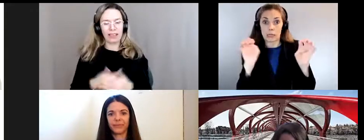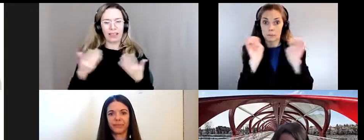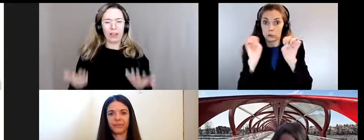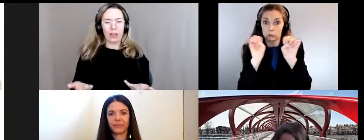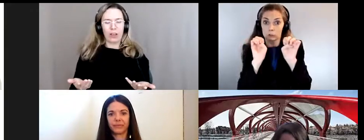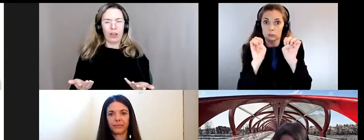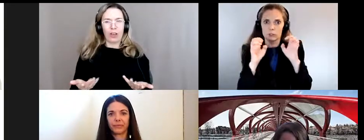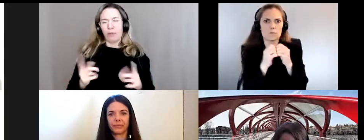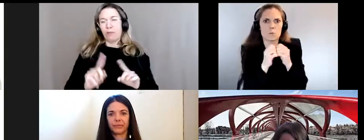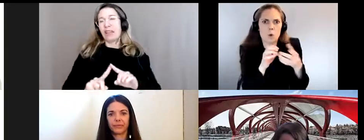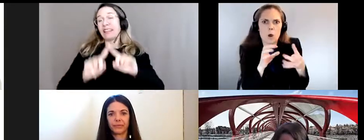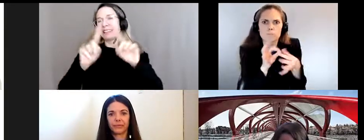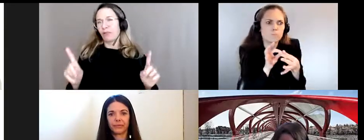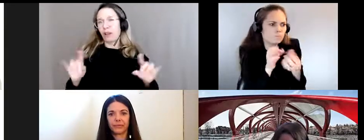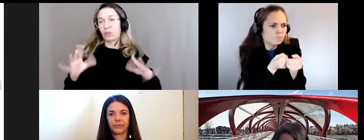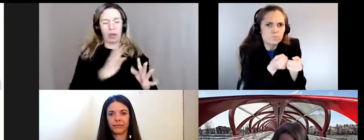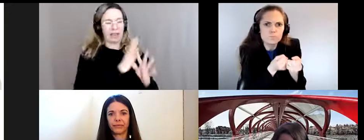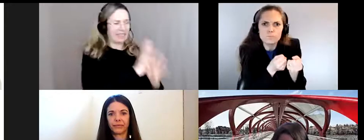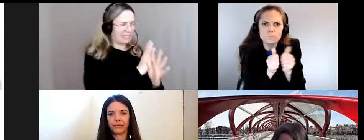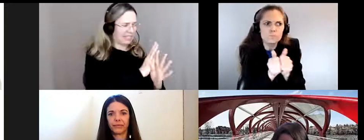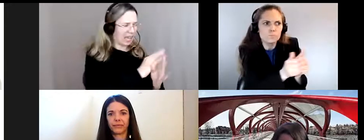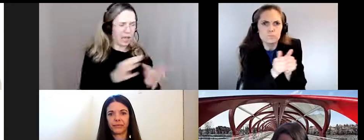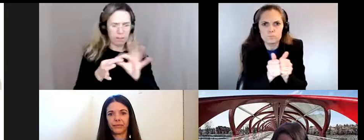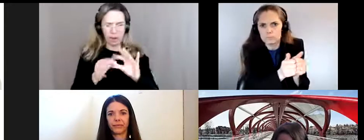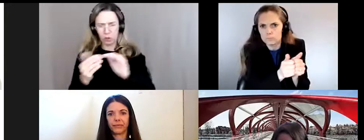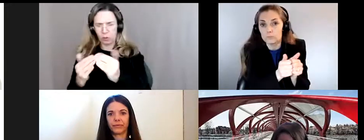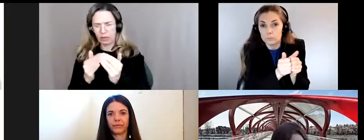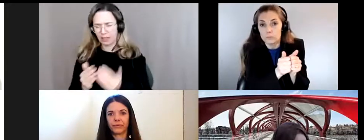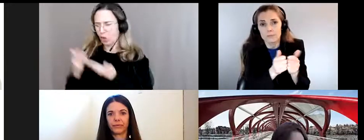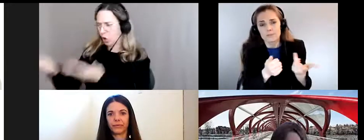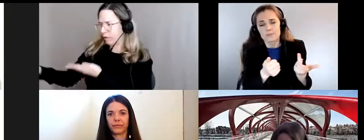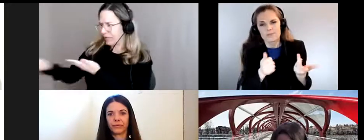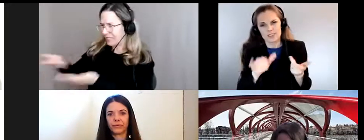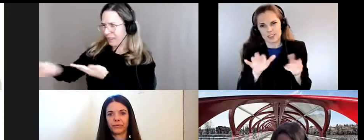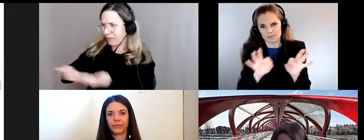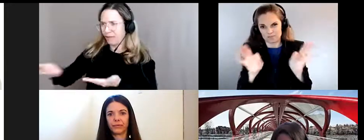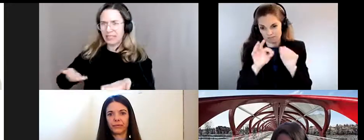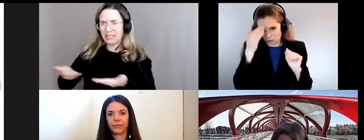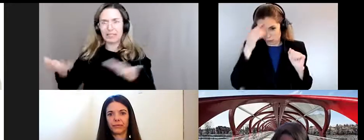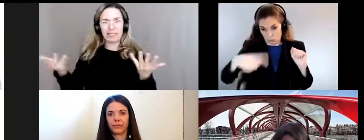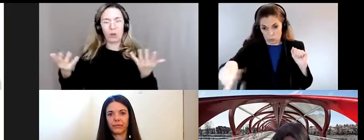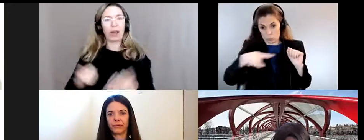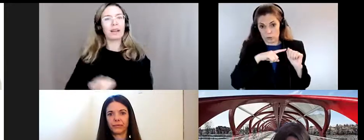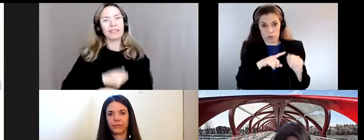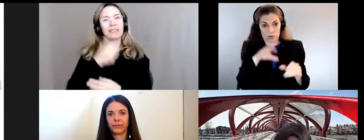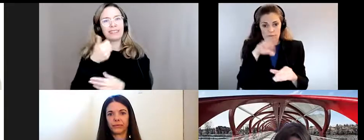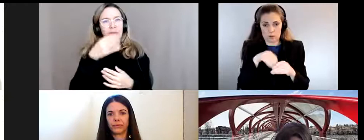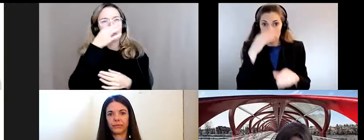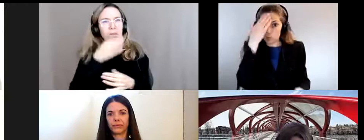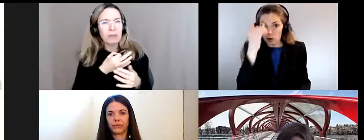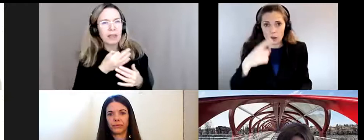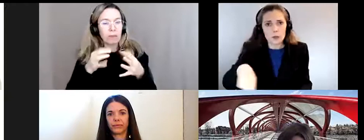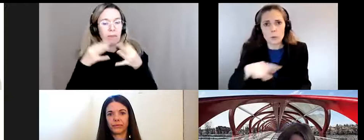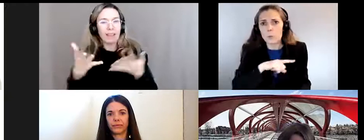la différence entre les clients les membres de la communauté les prestataires de services est de plus en plus mince en temps de